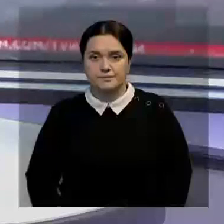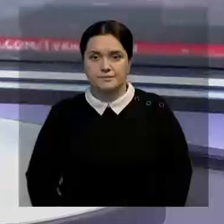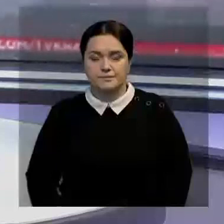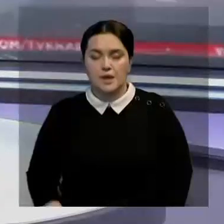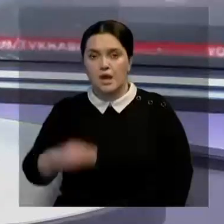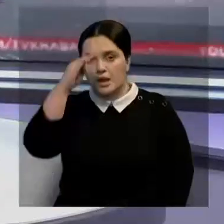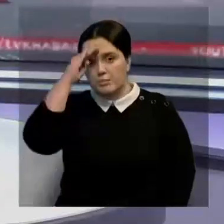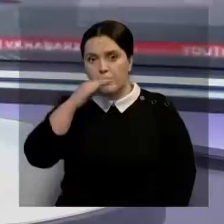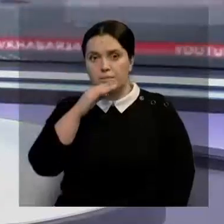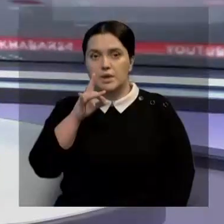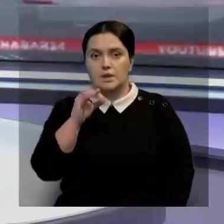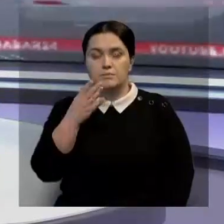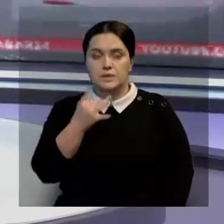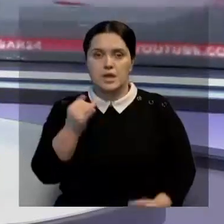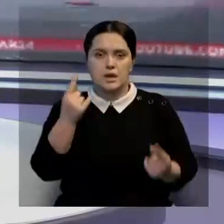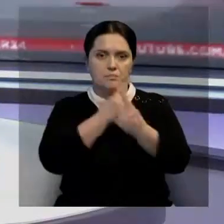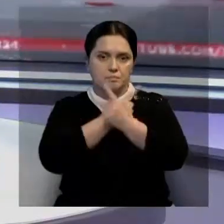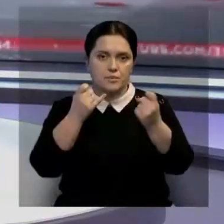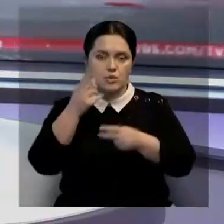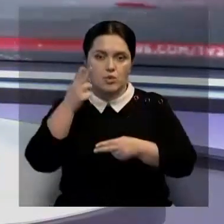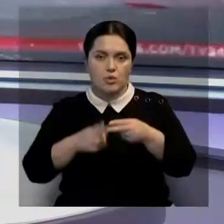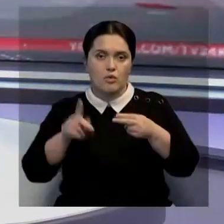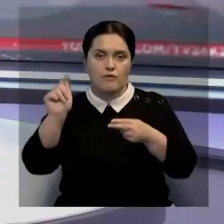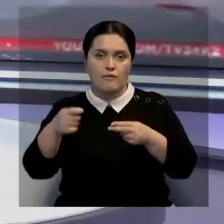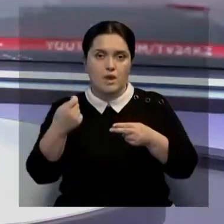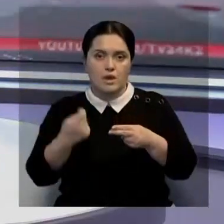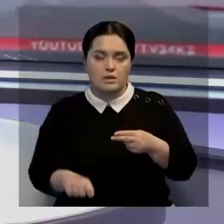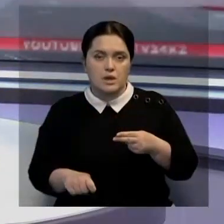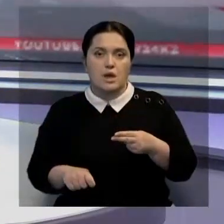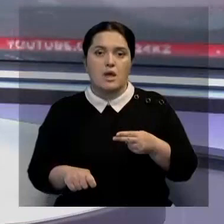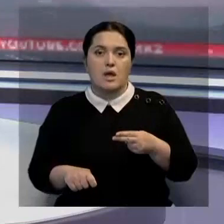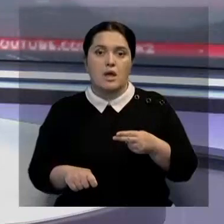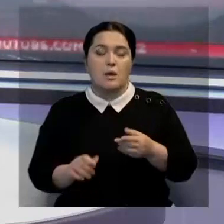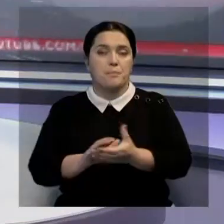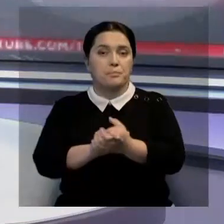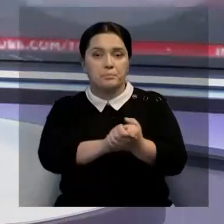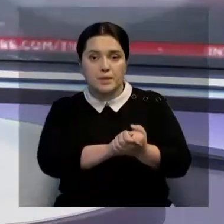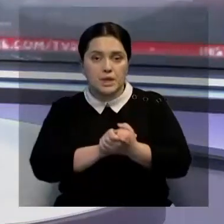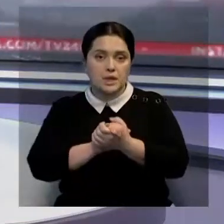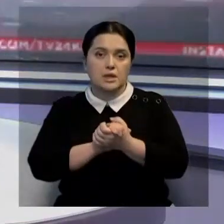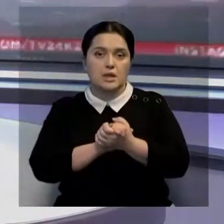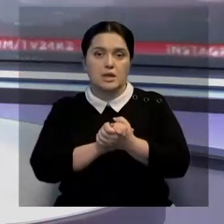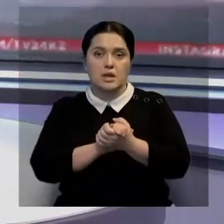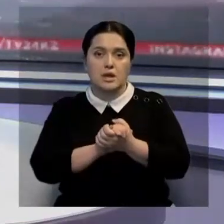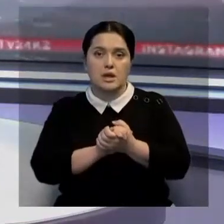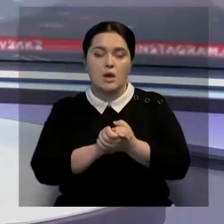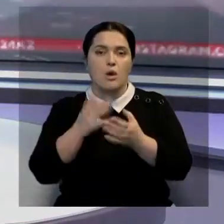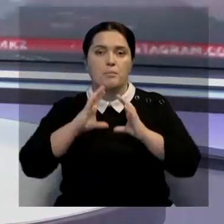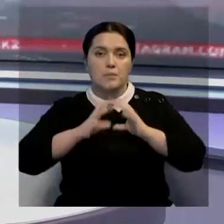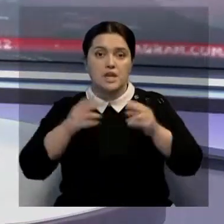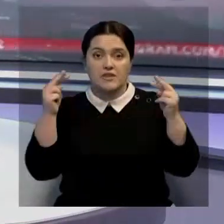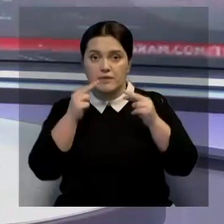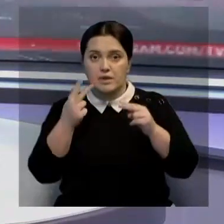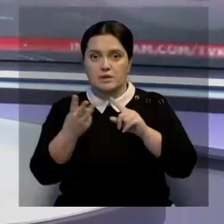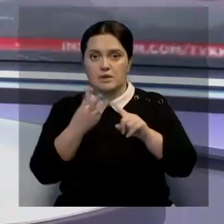Папа Римский призвал положить конец войнам, которые никогда не могут быть оправданы. Мир, по его словам, уже является свидетелем Третьей